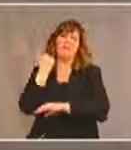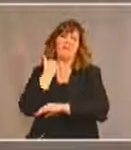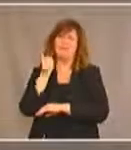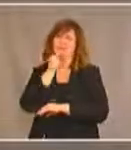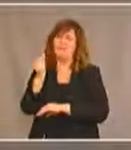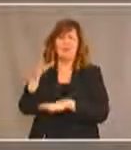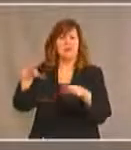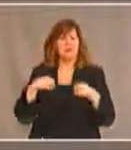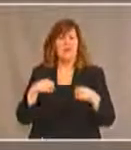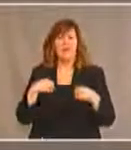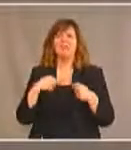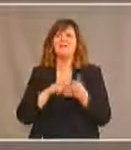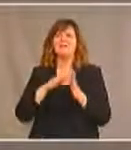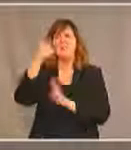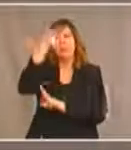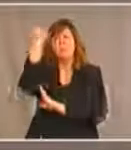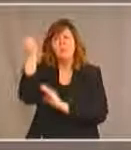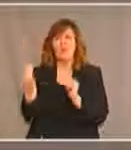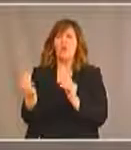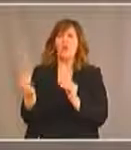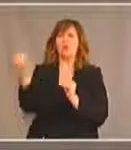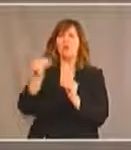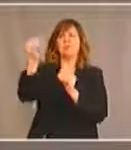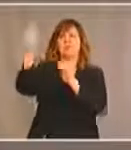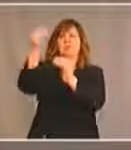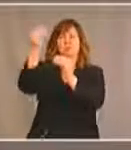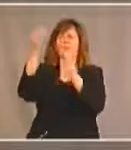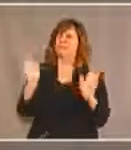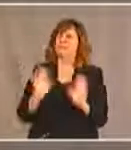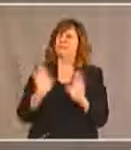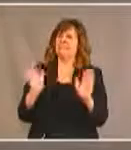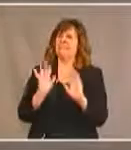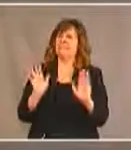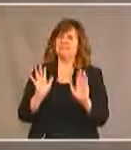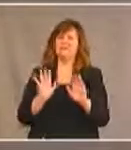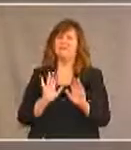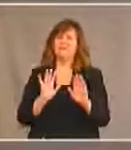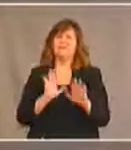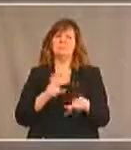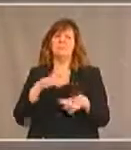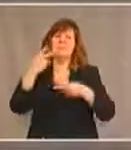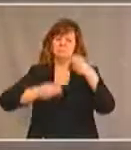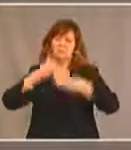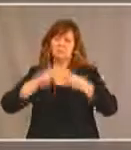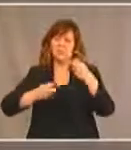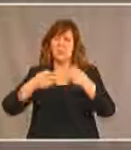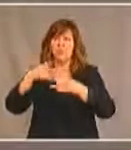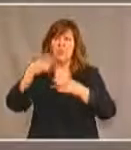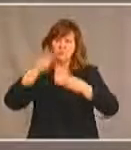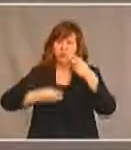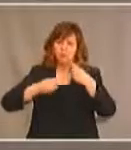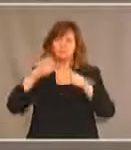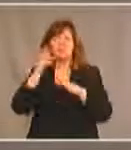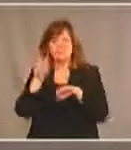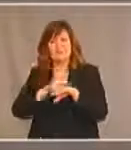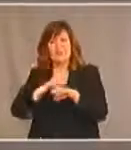trauma cumulatif ou le trouble du stress post-traumatique est très élevé chez les Premières